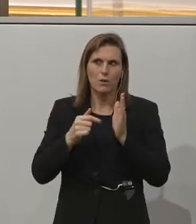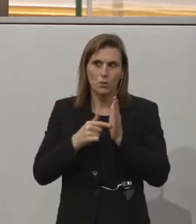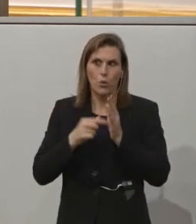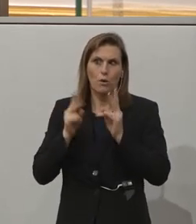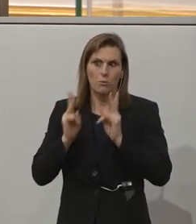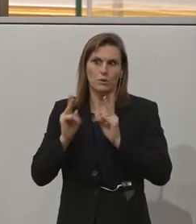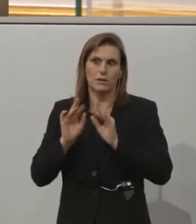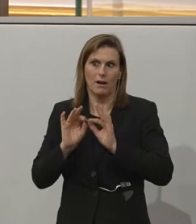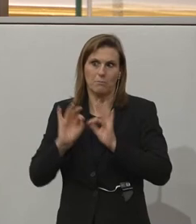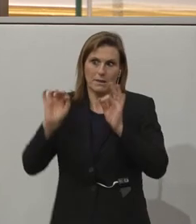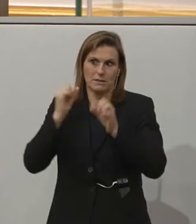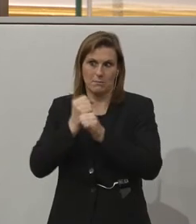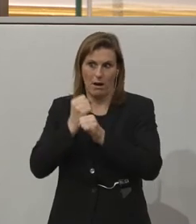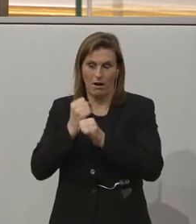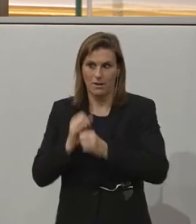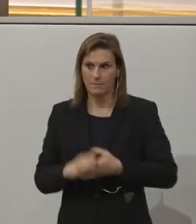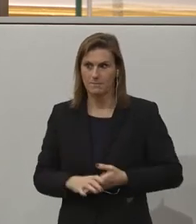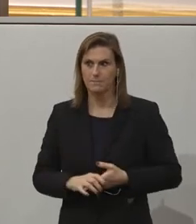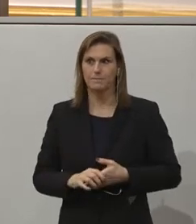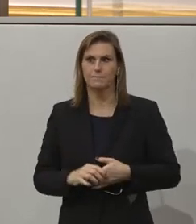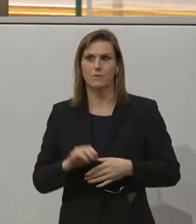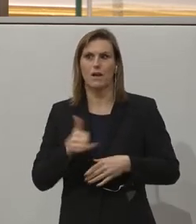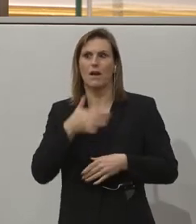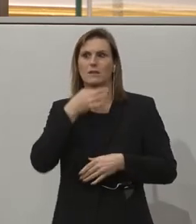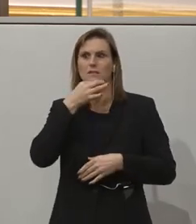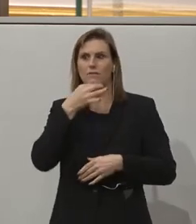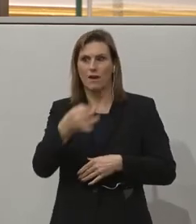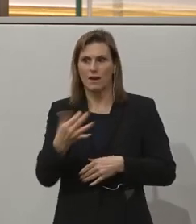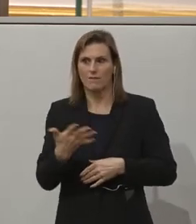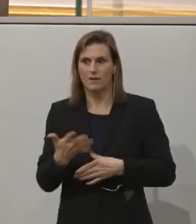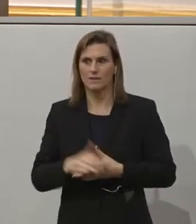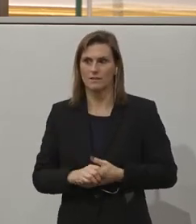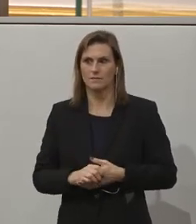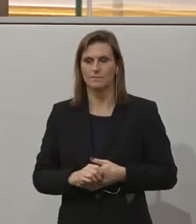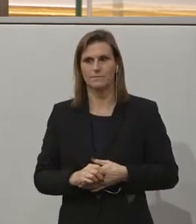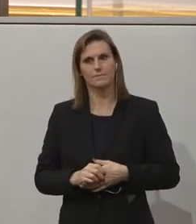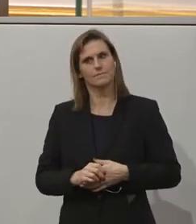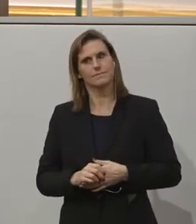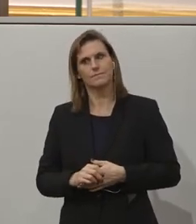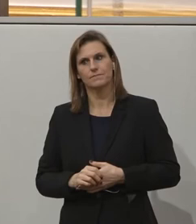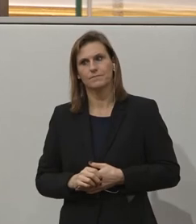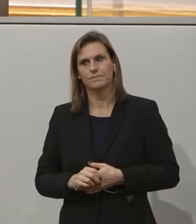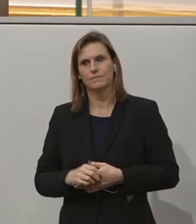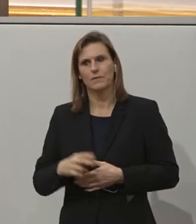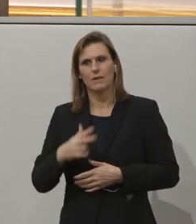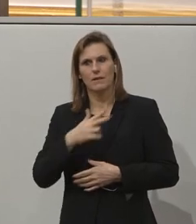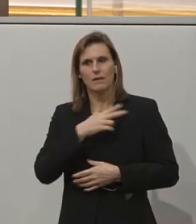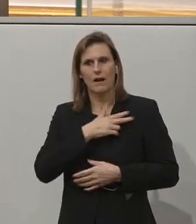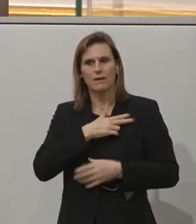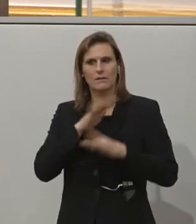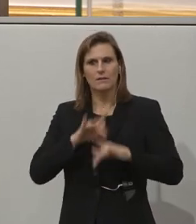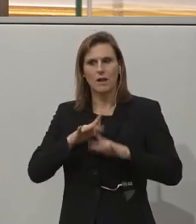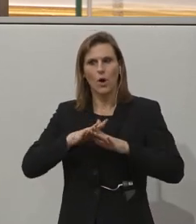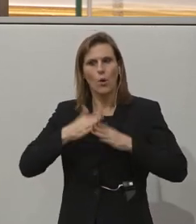Jetzt zu meinen Fragen. Die erste Frage ist, inwieweit ist in Kanada der öffentliche